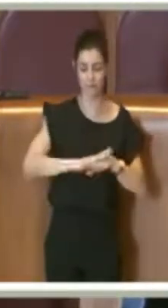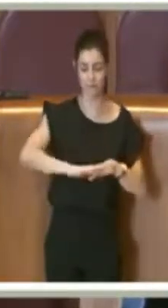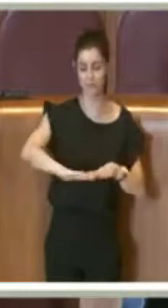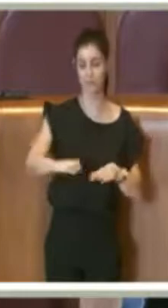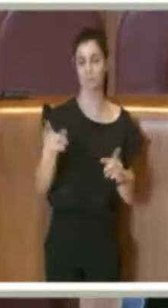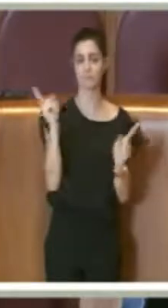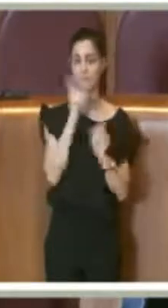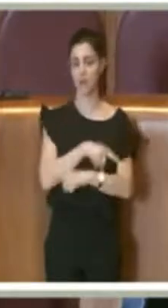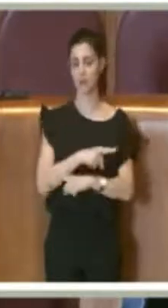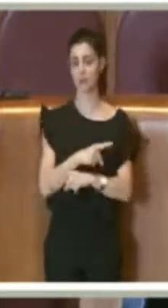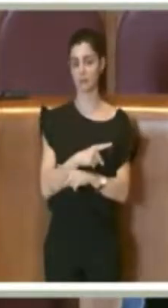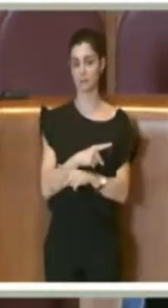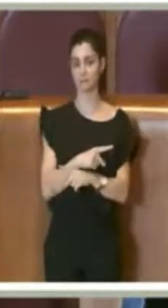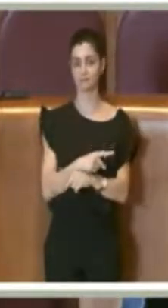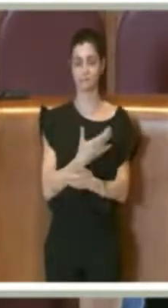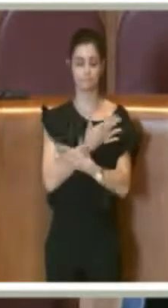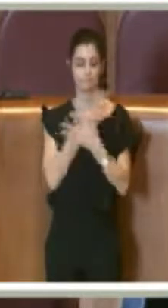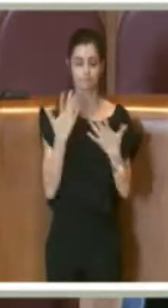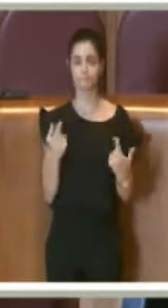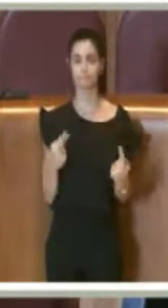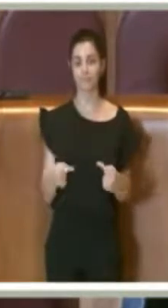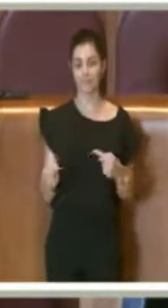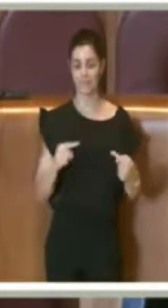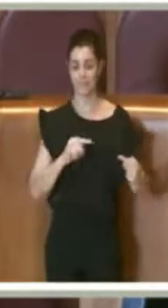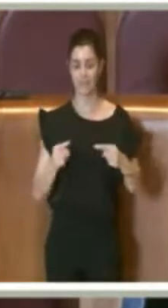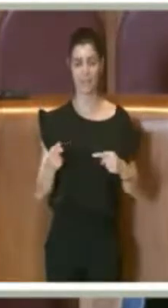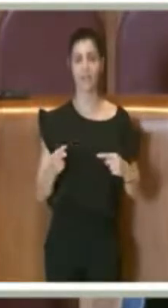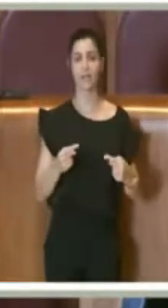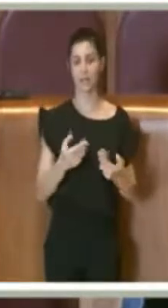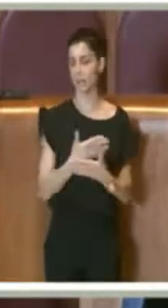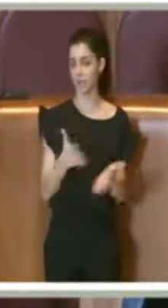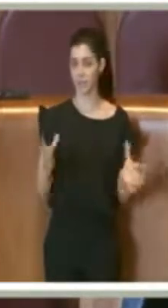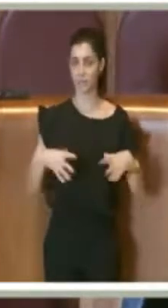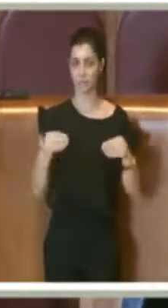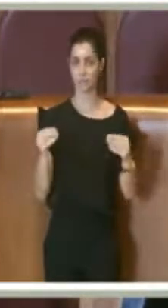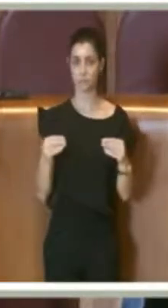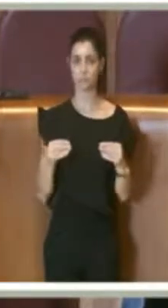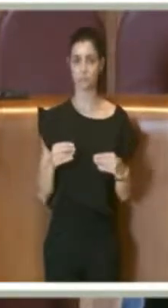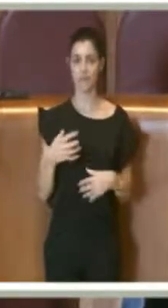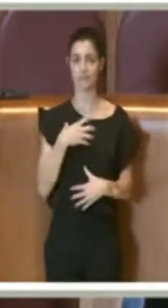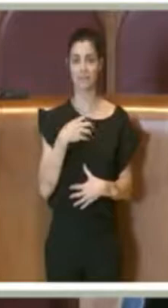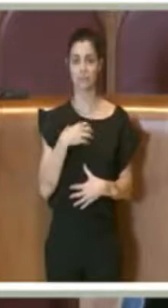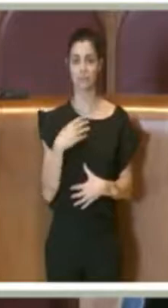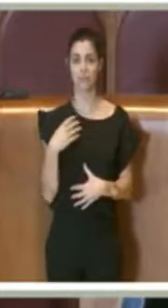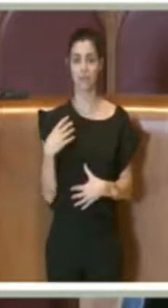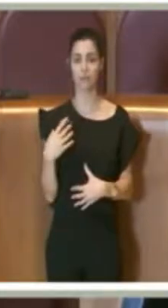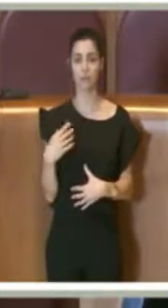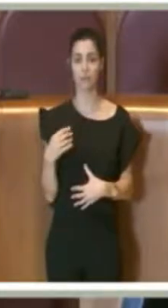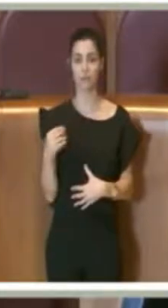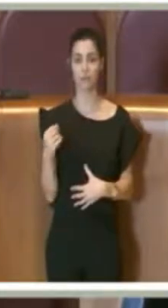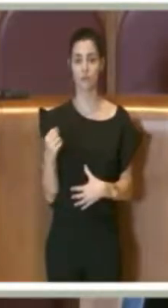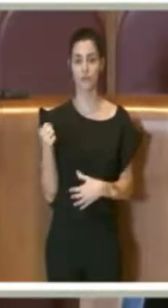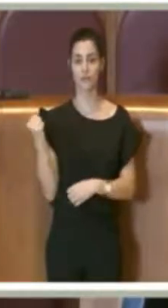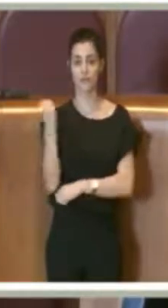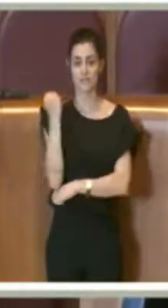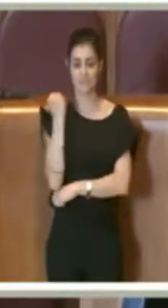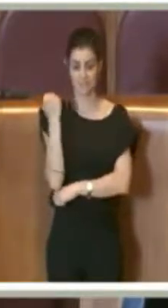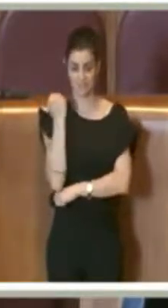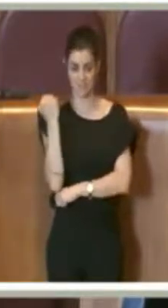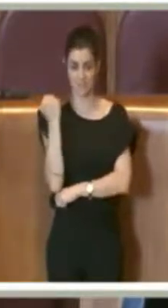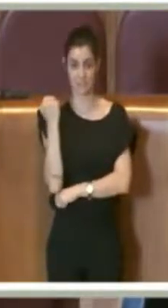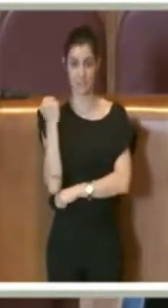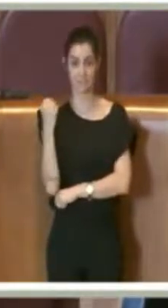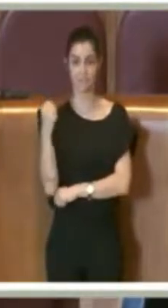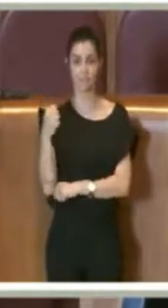stradali. È chiaro che c'è un dialogo aperto anche grazie all'assessorato dell'infrastruttura, l'assessorameleo con le